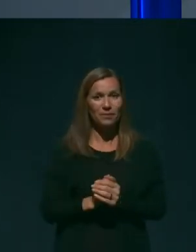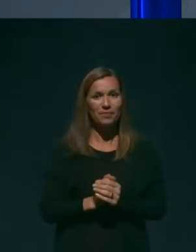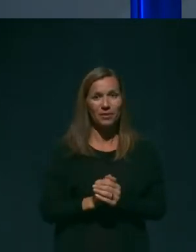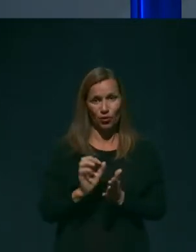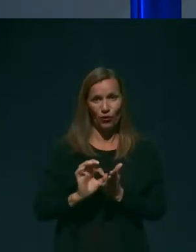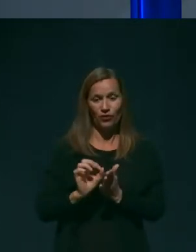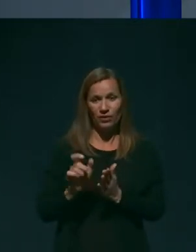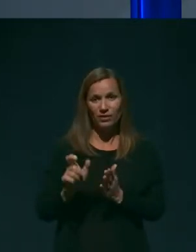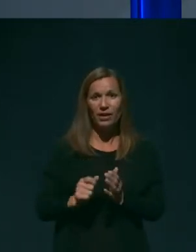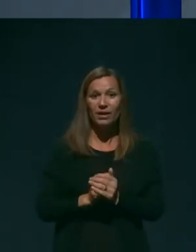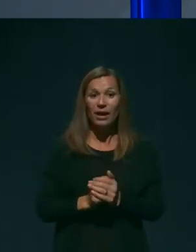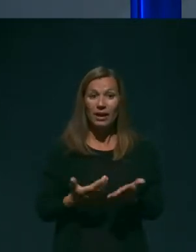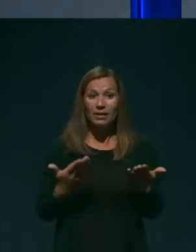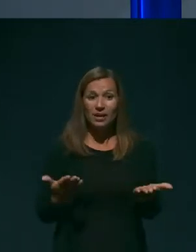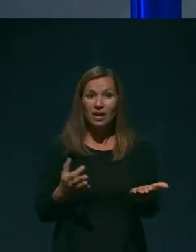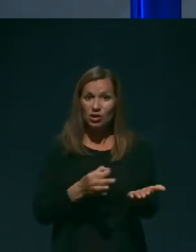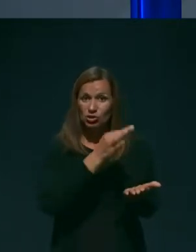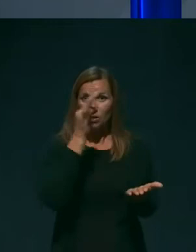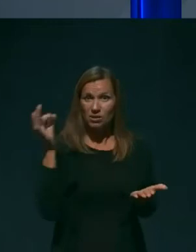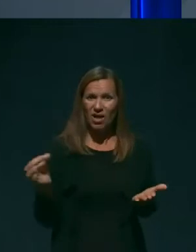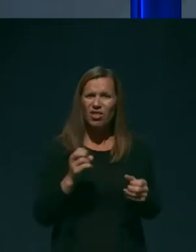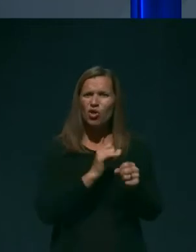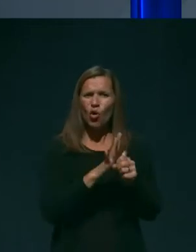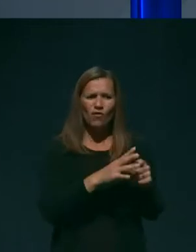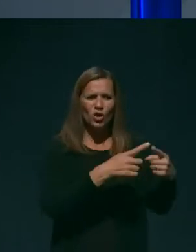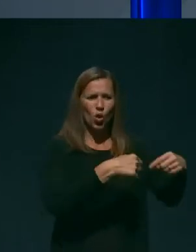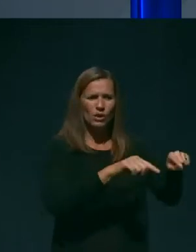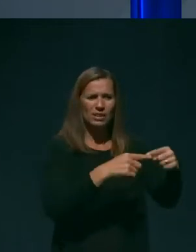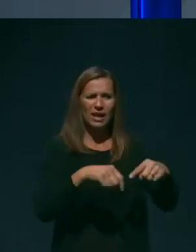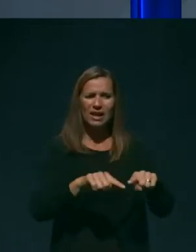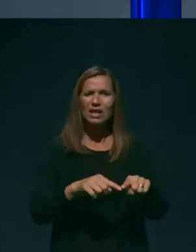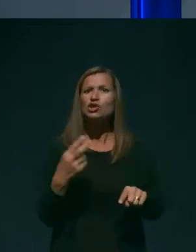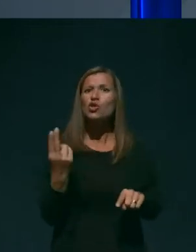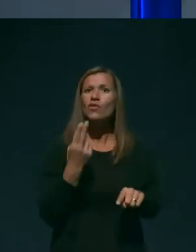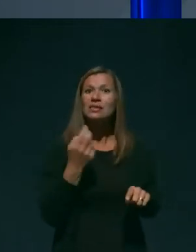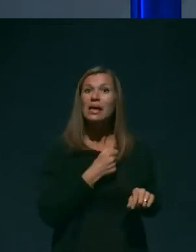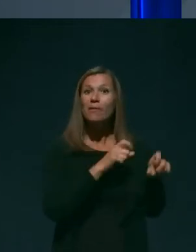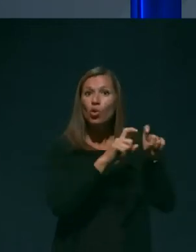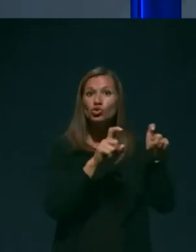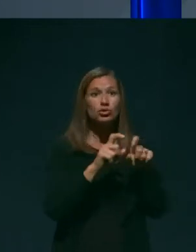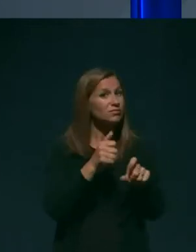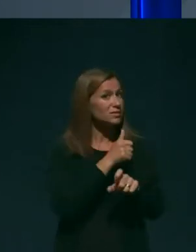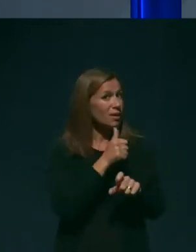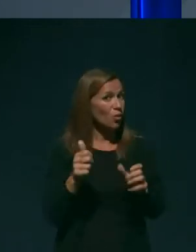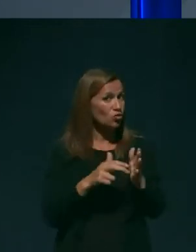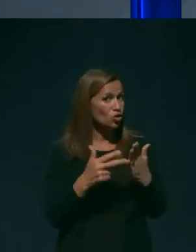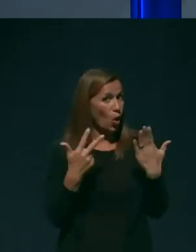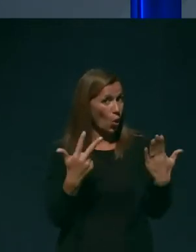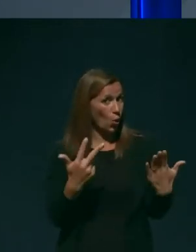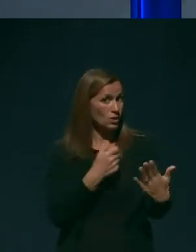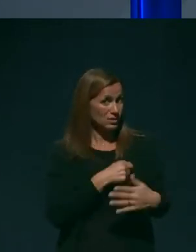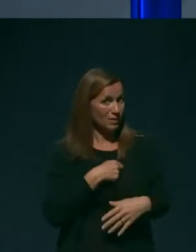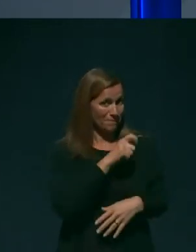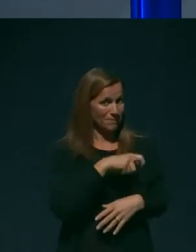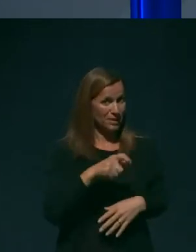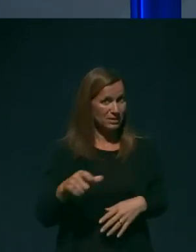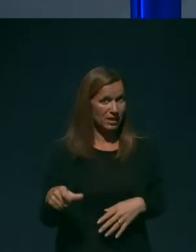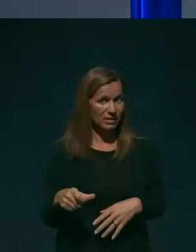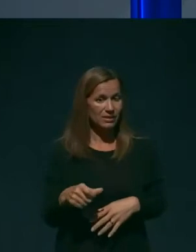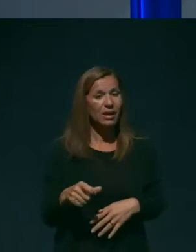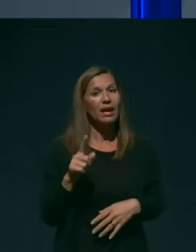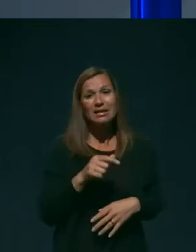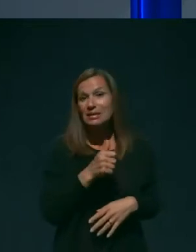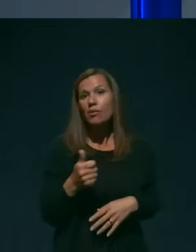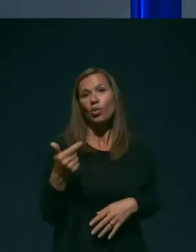v COVID-odelkih slovenskih bolnišnic nahaja le še osem pacijentov, od tega le še dva na